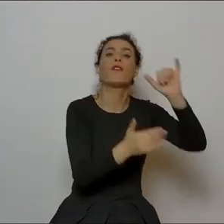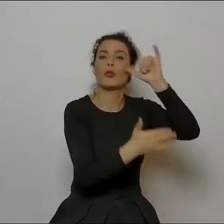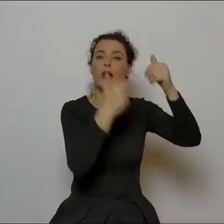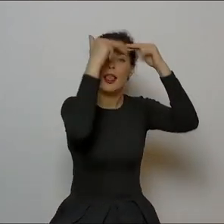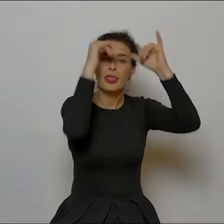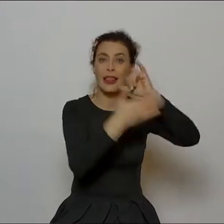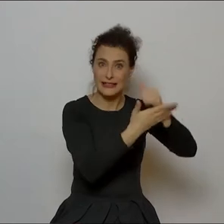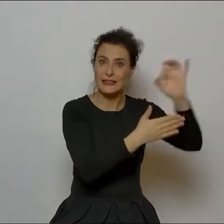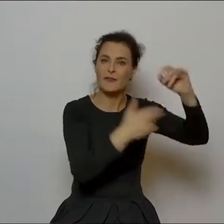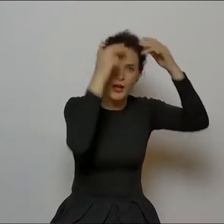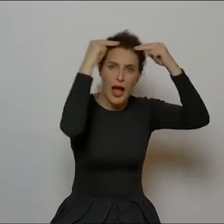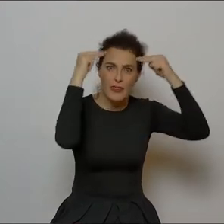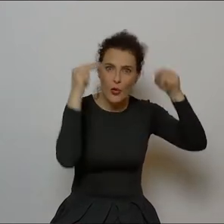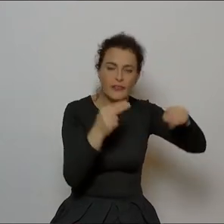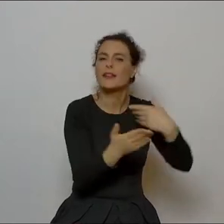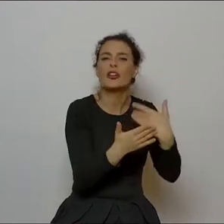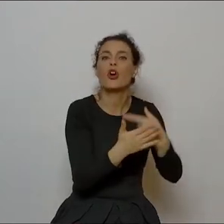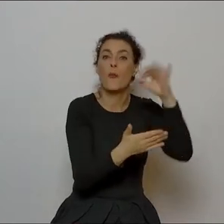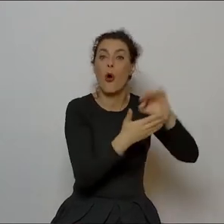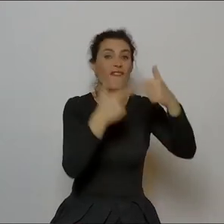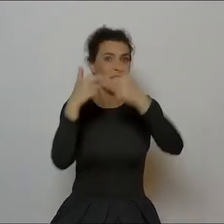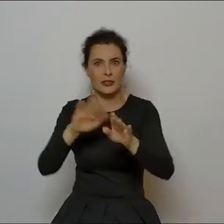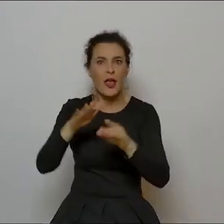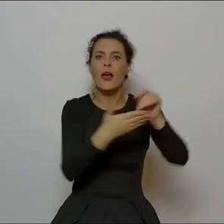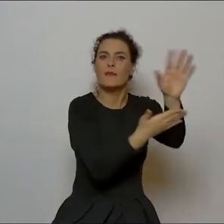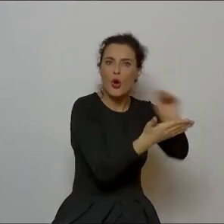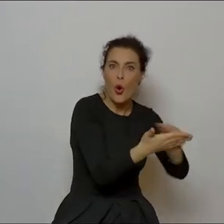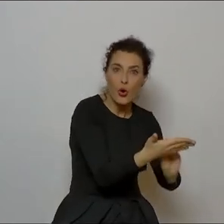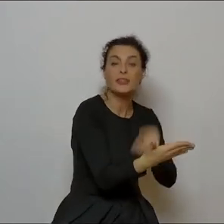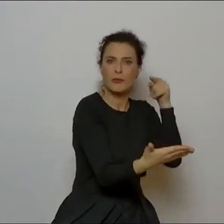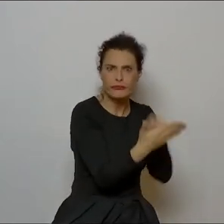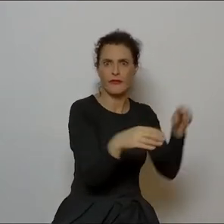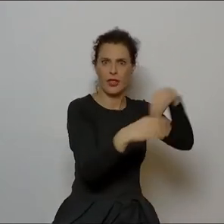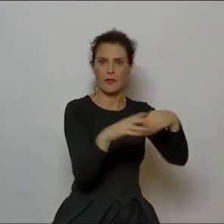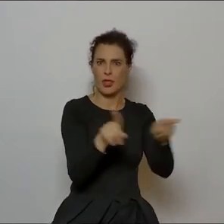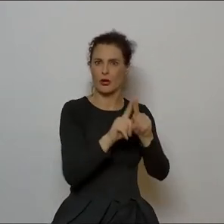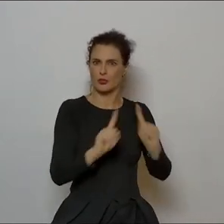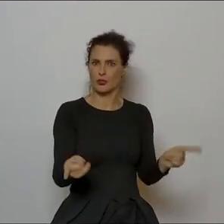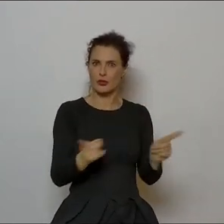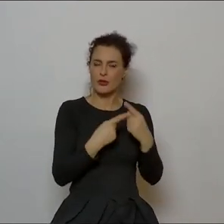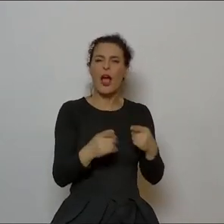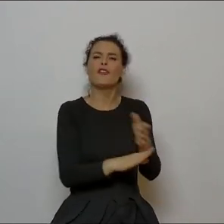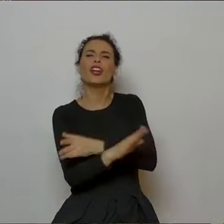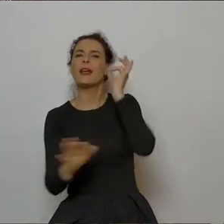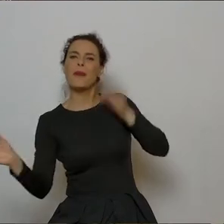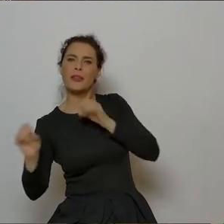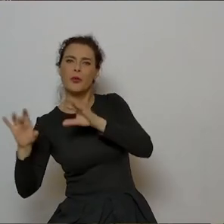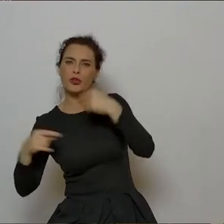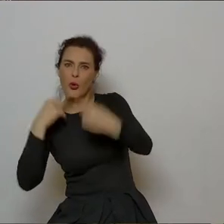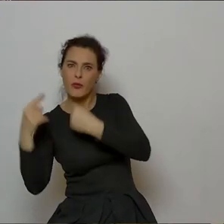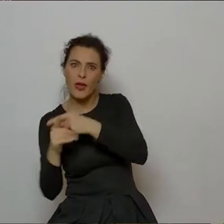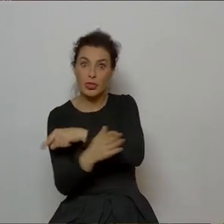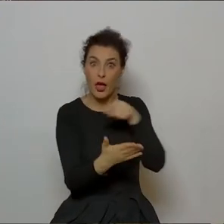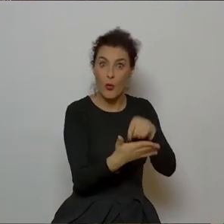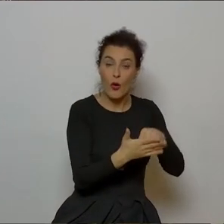bo w tej prozie Norwida też jest dużo muzyki. On, tutaj pani profesor wspominała o tym, że Norwid